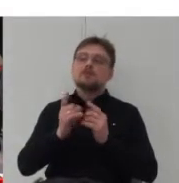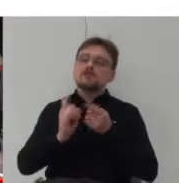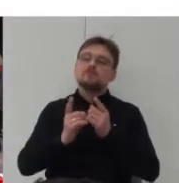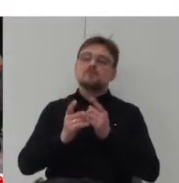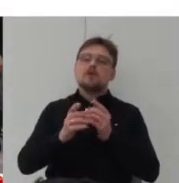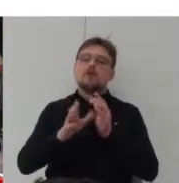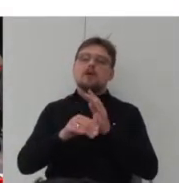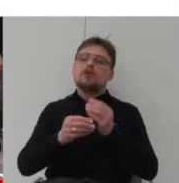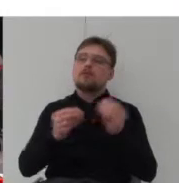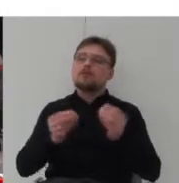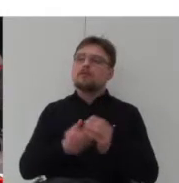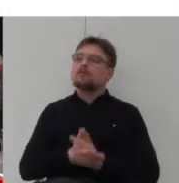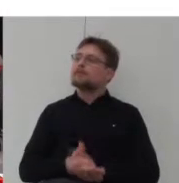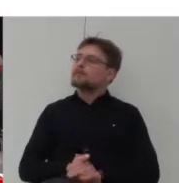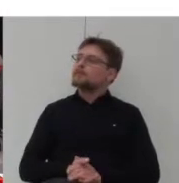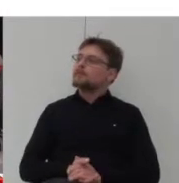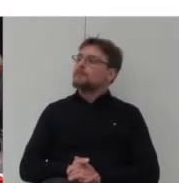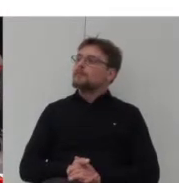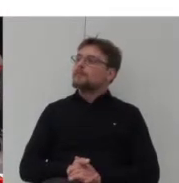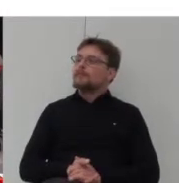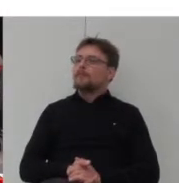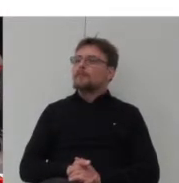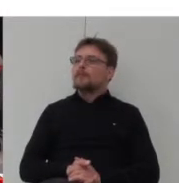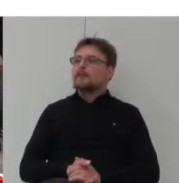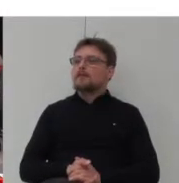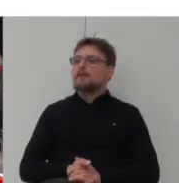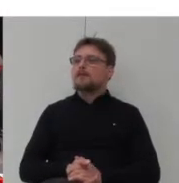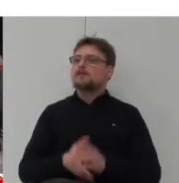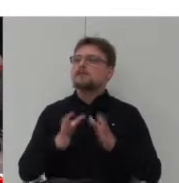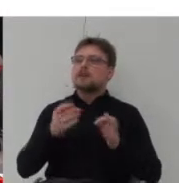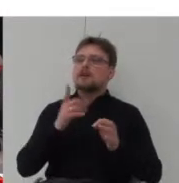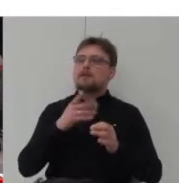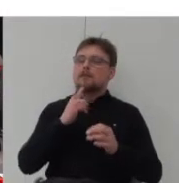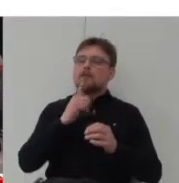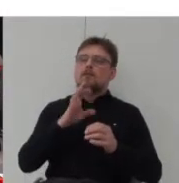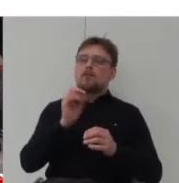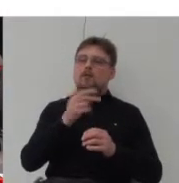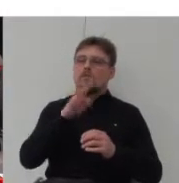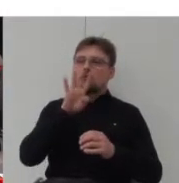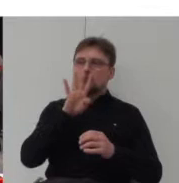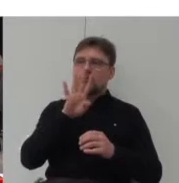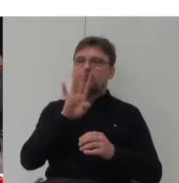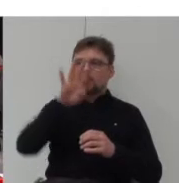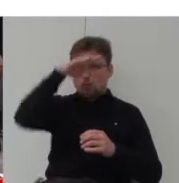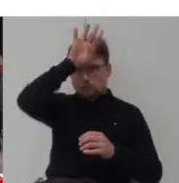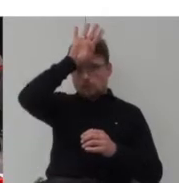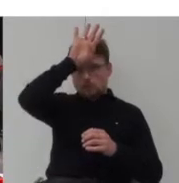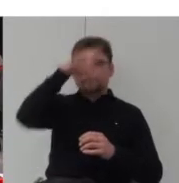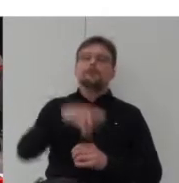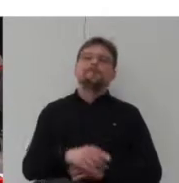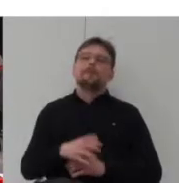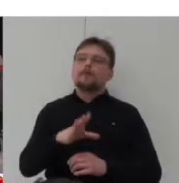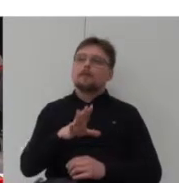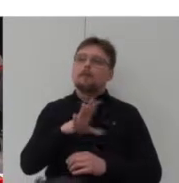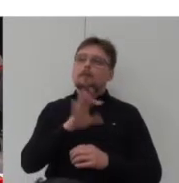Będę dzisiaj trochę mówił, chociaż jesteśmy w Warszawie, to dzisiaj będę trochę mówił o Łodzi. Po pierwsze ze względu na to, że miasta